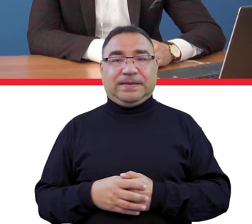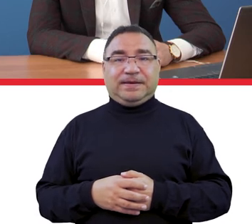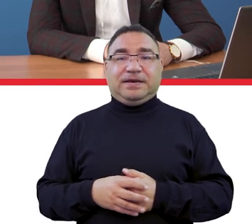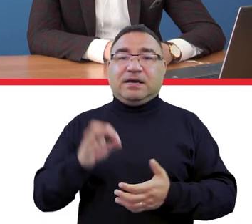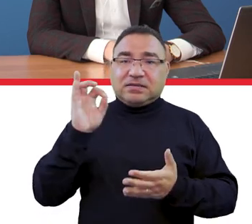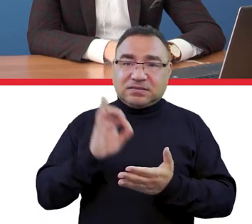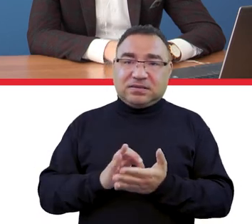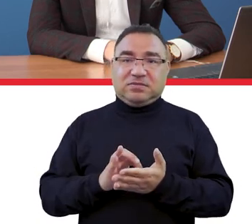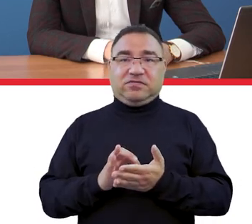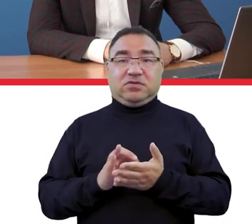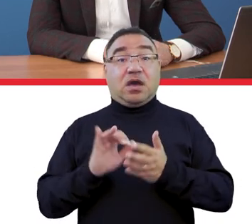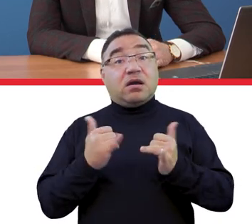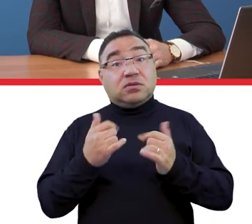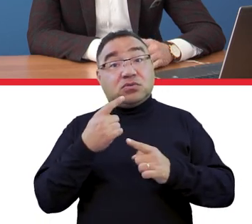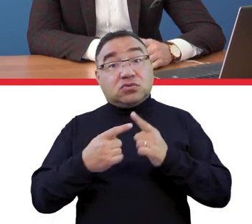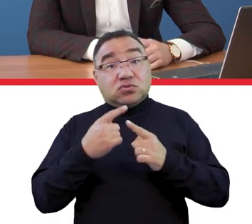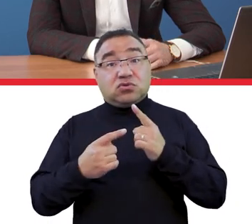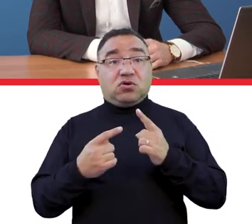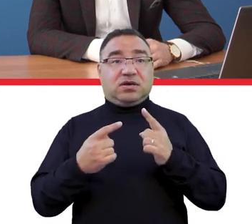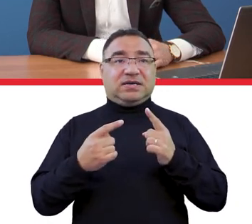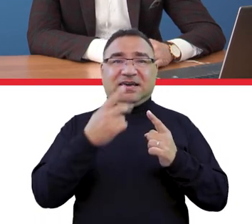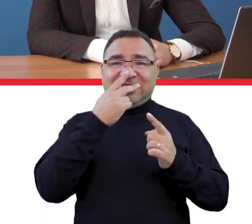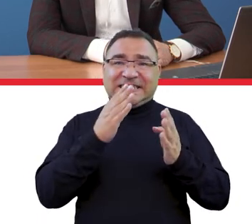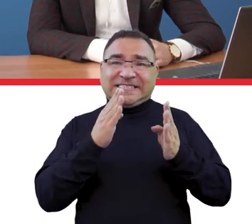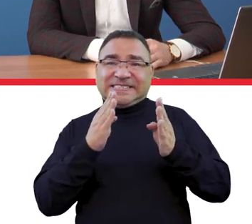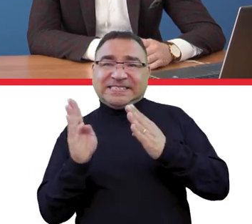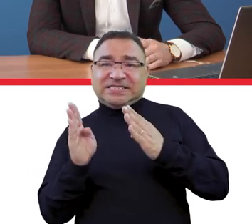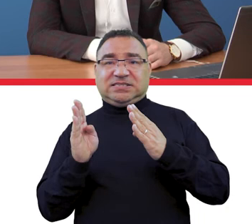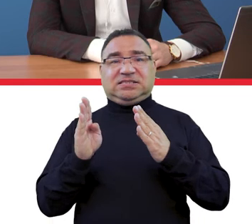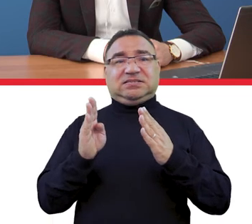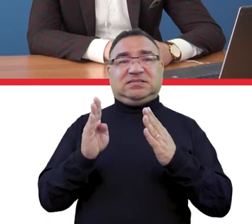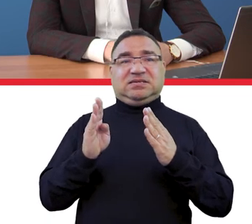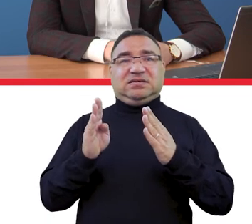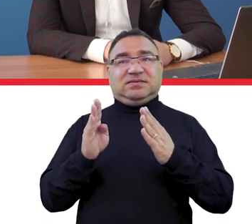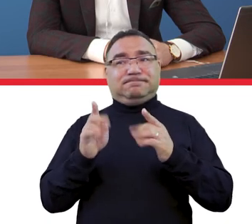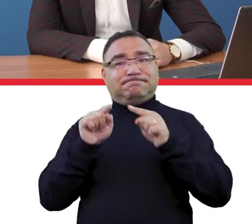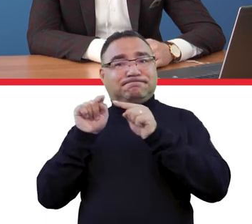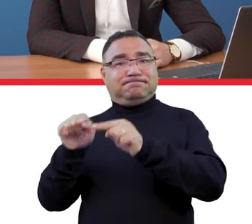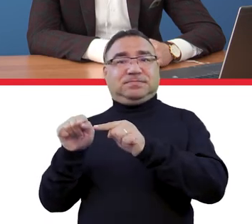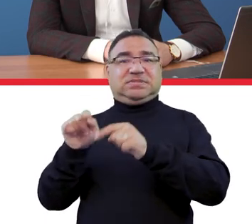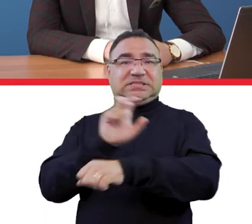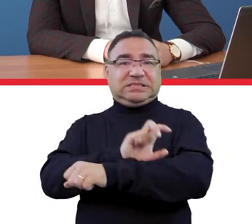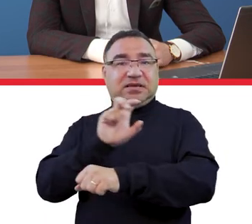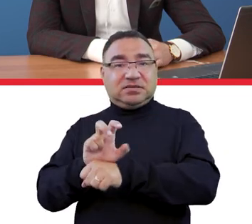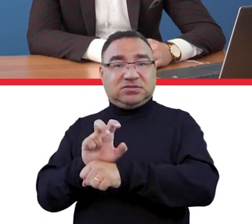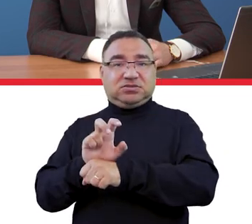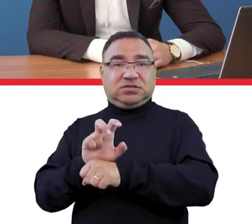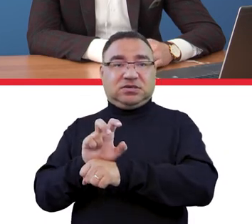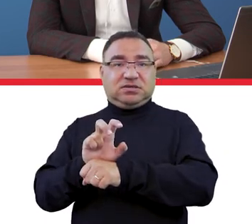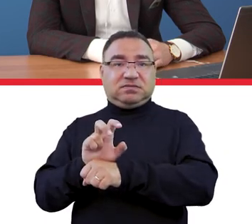tutaj nawet, jak jest troszeczkę przesunięcie tych różnych możliwości technicznych